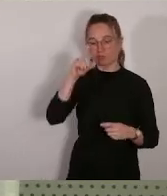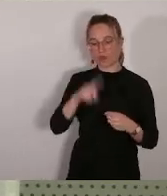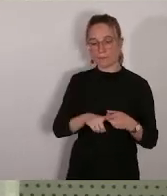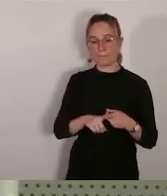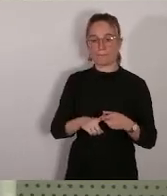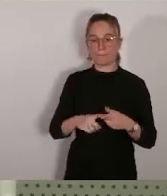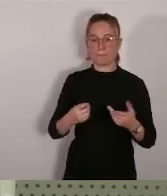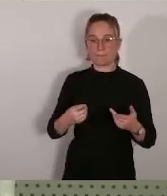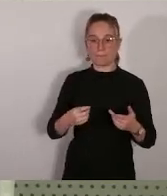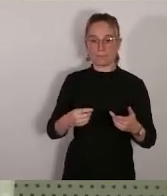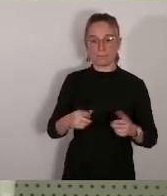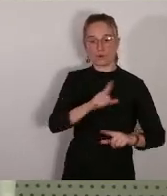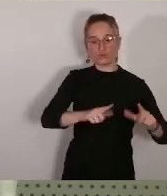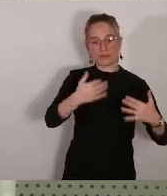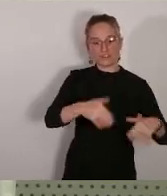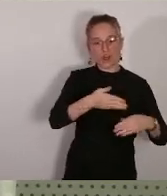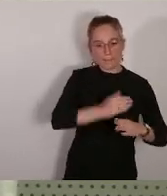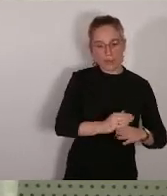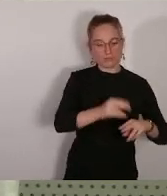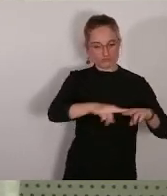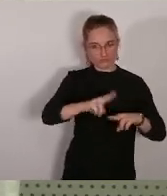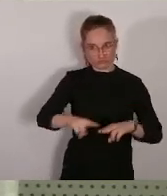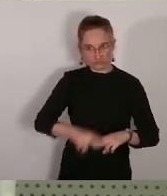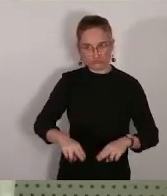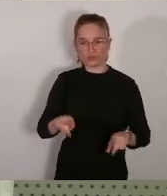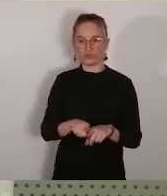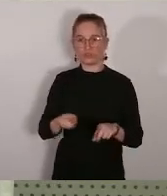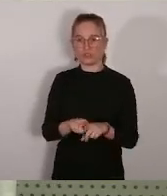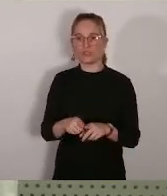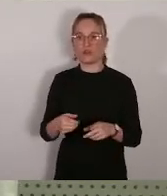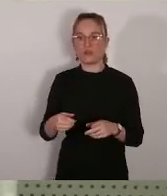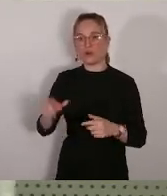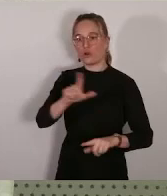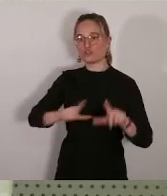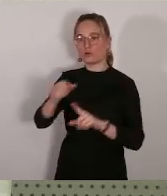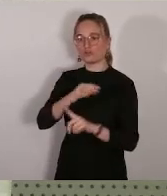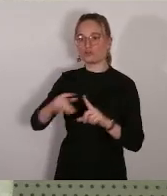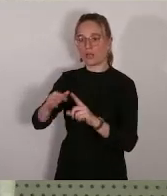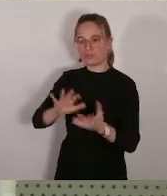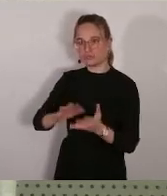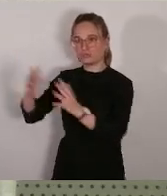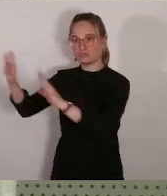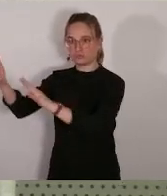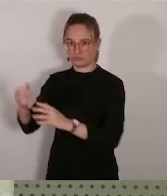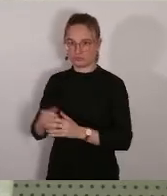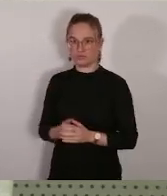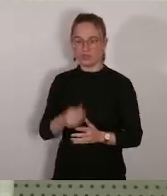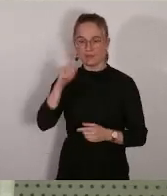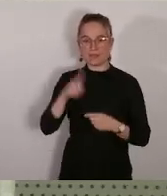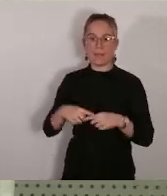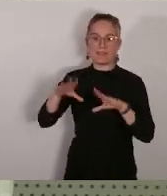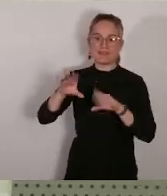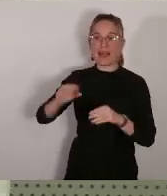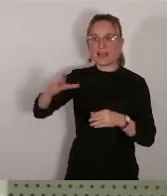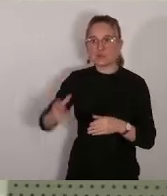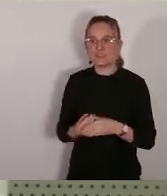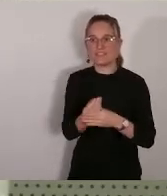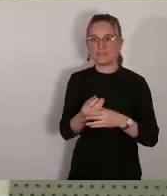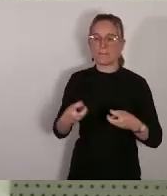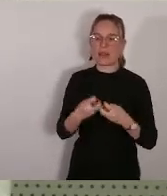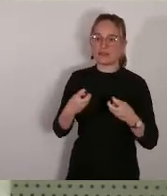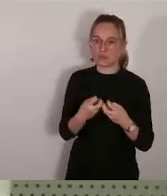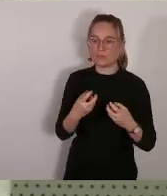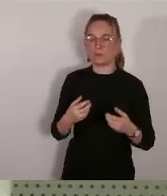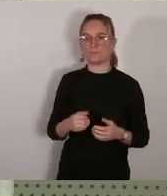existants innovation sociale notamment dans les personnes de famille et l'habitat inclusif production de logements payés à la liste c à dire très